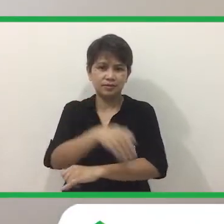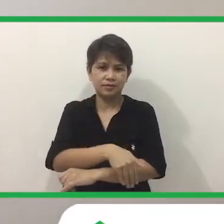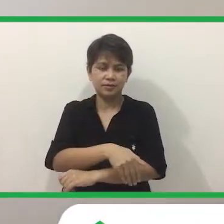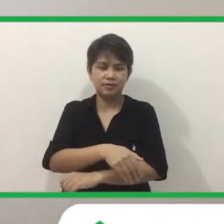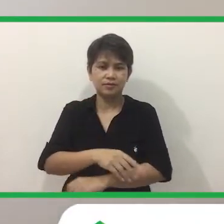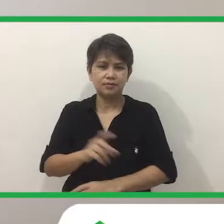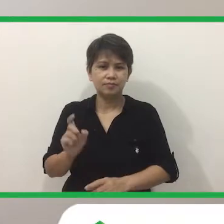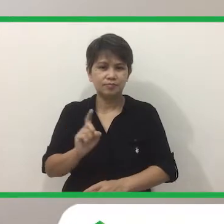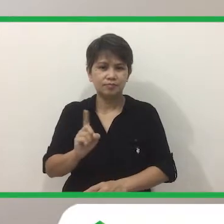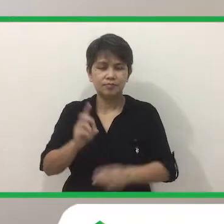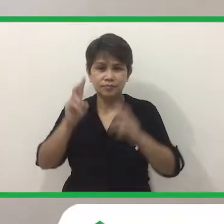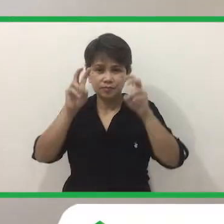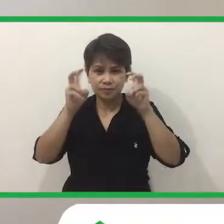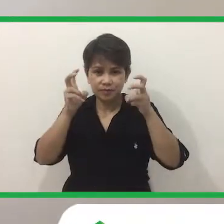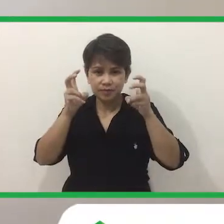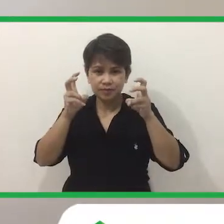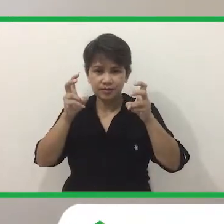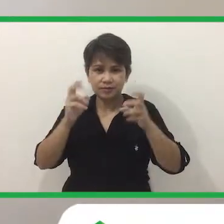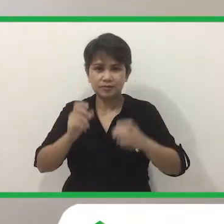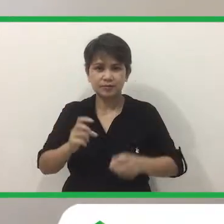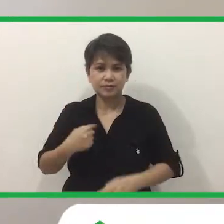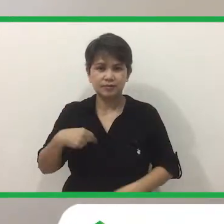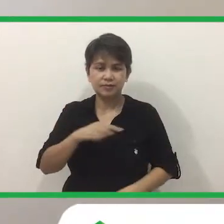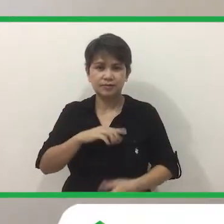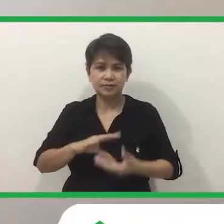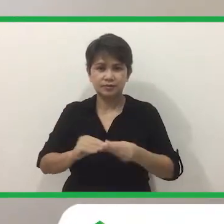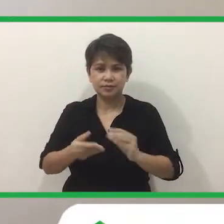Ano yung pamagat ng ating kwento? Sige nga.